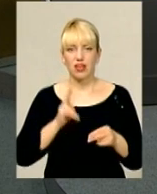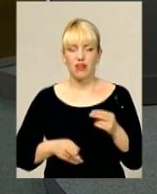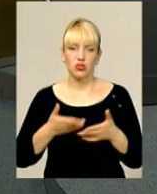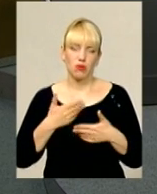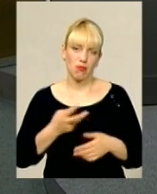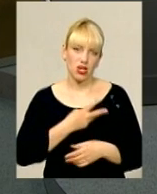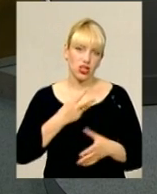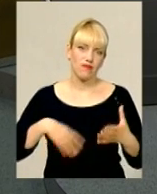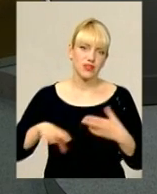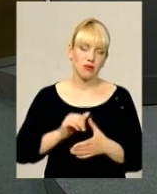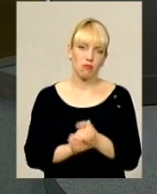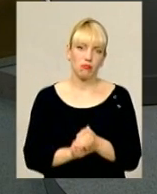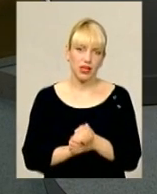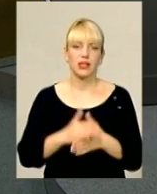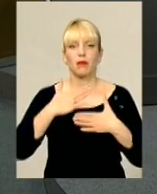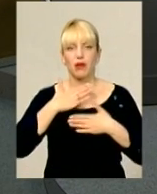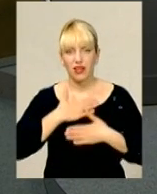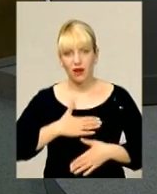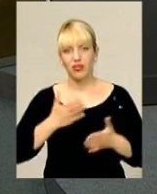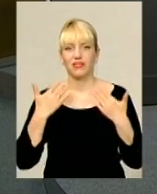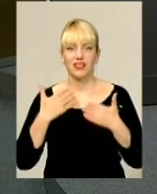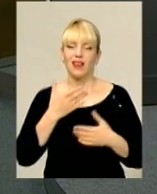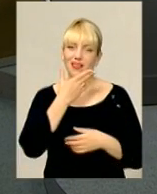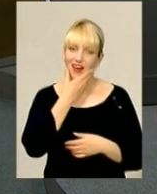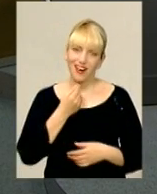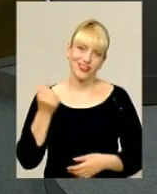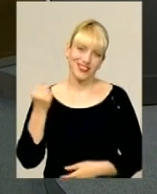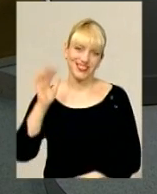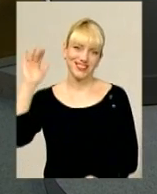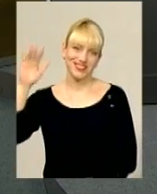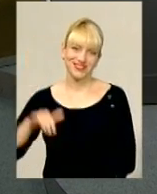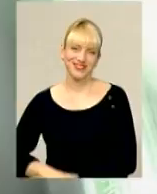ми бажаємо усім мирних і приємних вихідних і плідного робочого тижня.